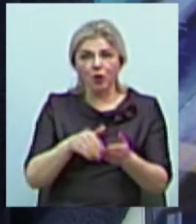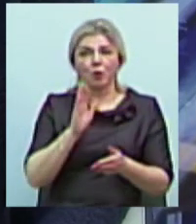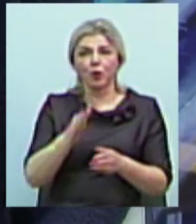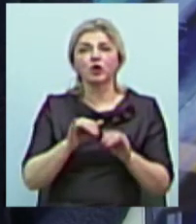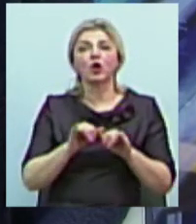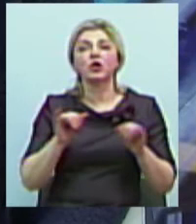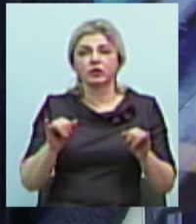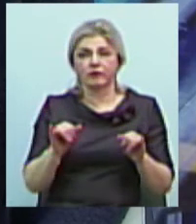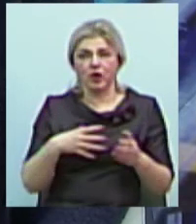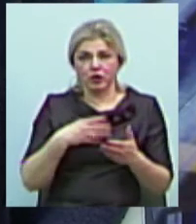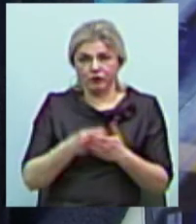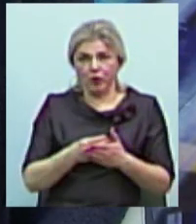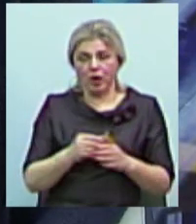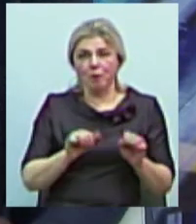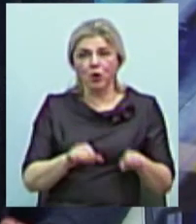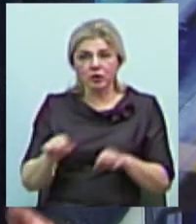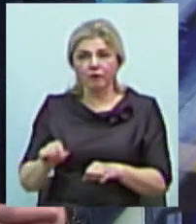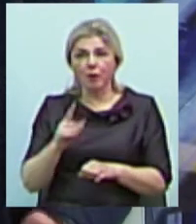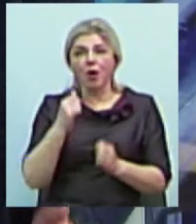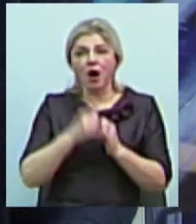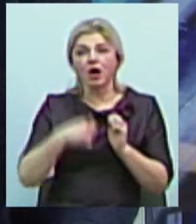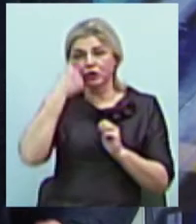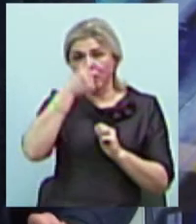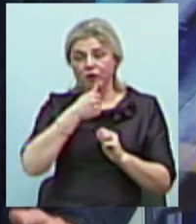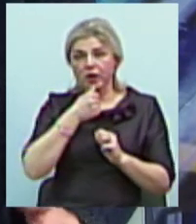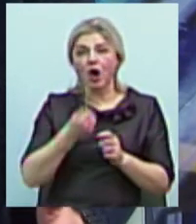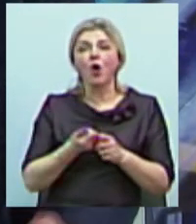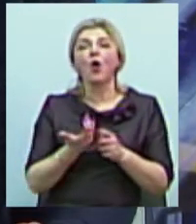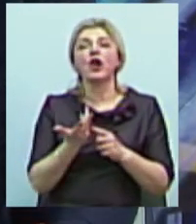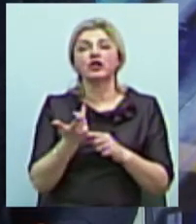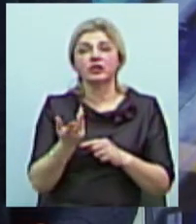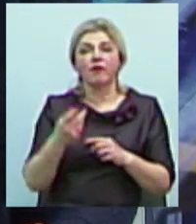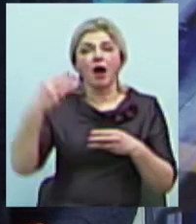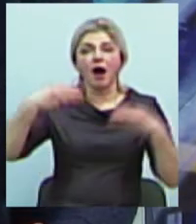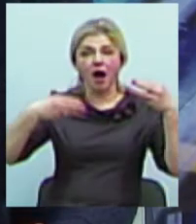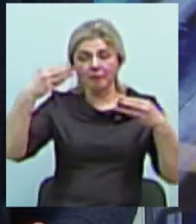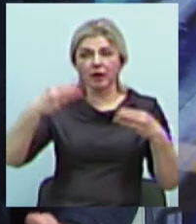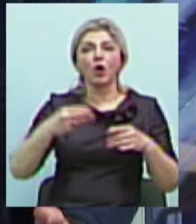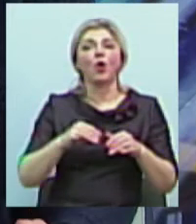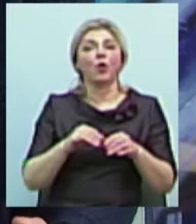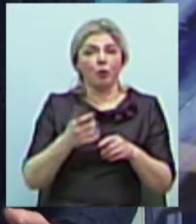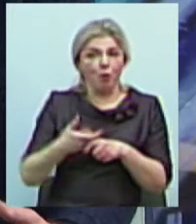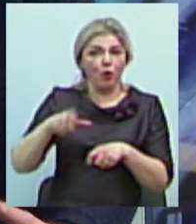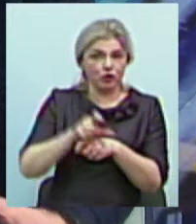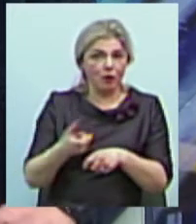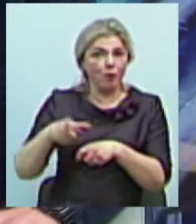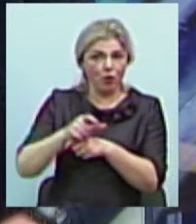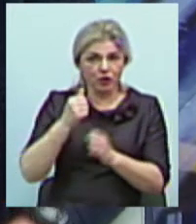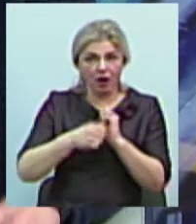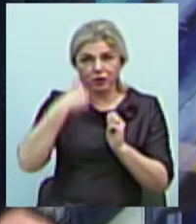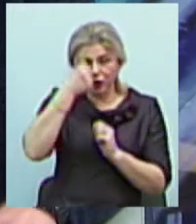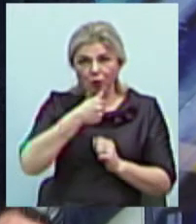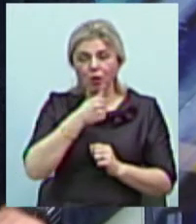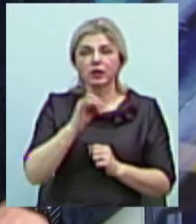можливості, бо кожним роком кількість камер вже все збільшується, якість зображення теж збільшується, і тому, зрозуміло, нам треба